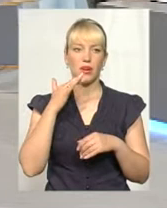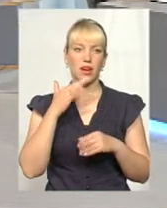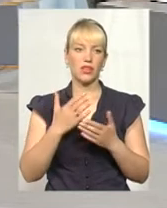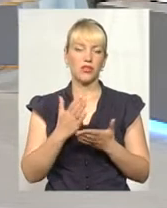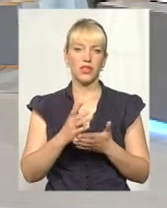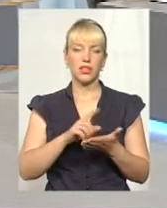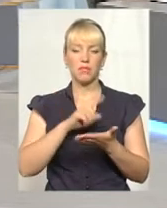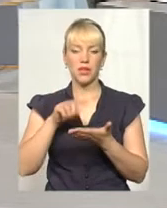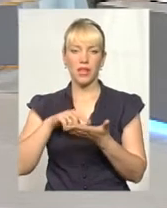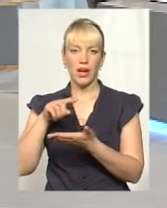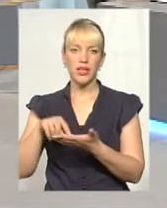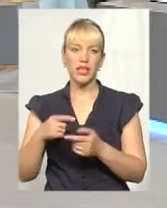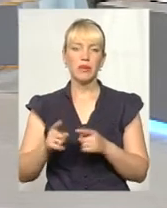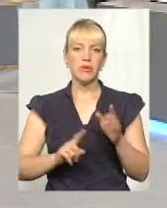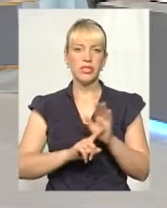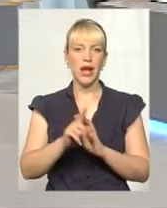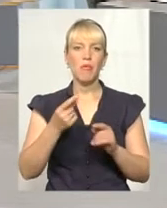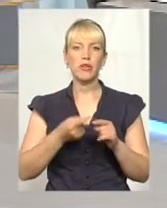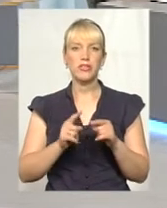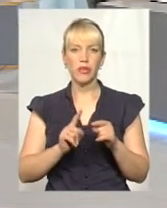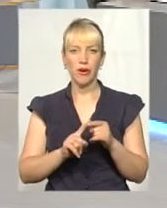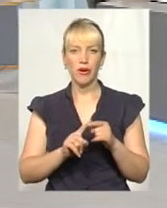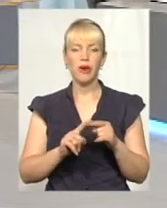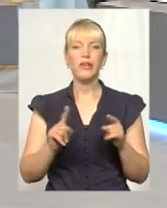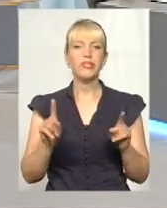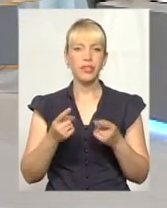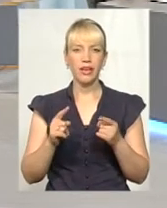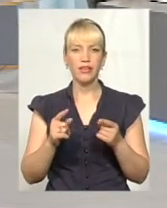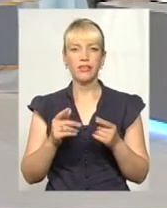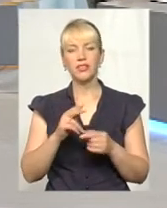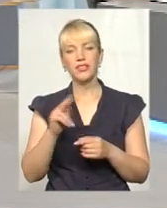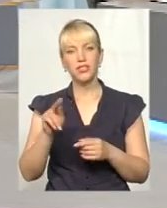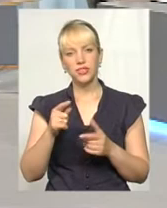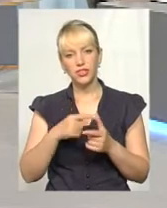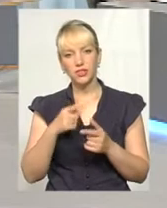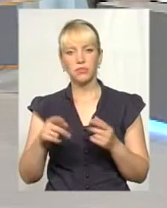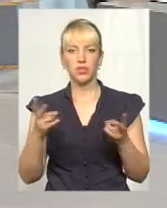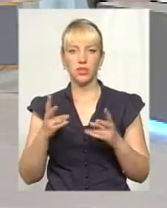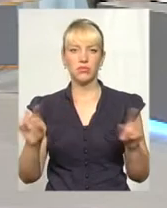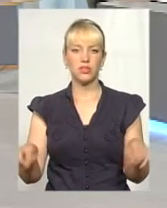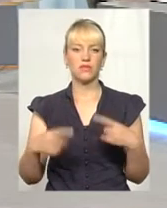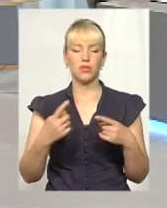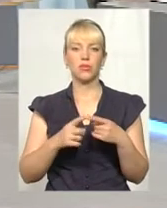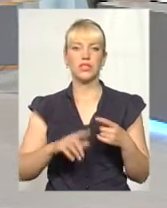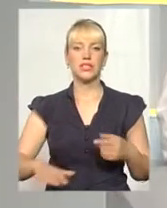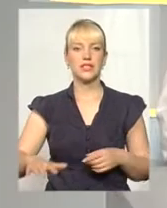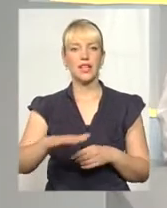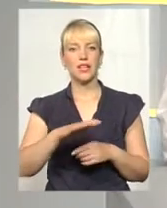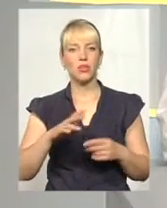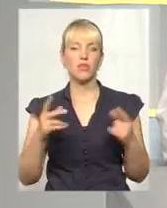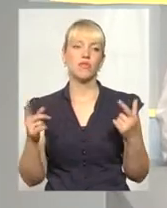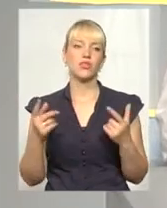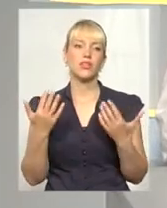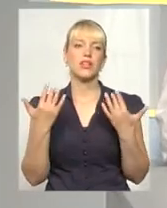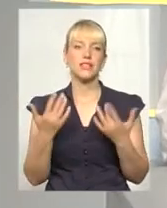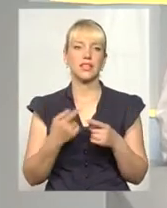питань. То давайте почнемо з того, все ж таки, чи потрібно створювати це середовище, наскільки актуальне і з